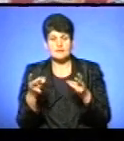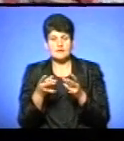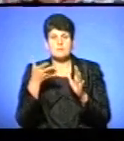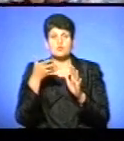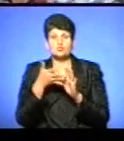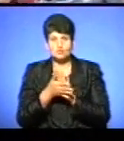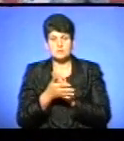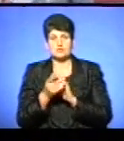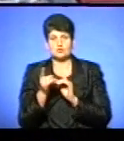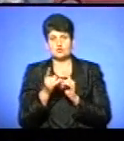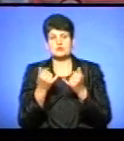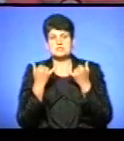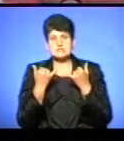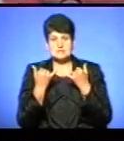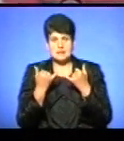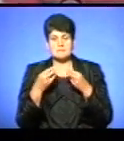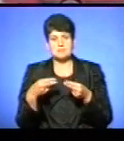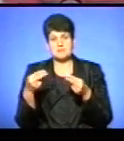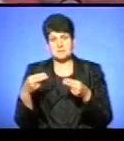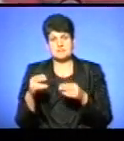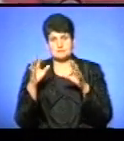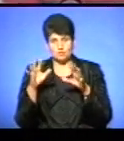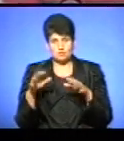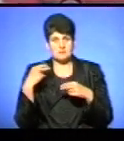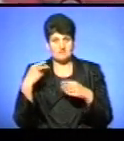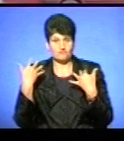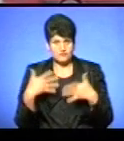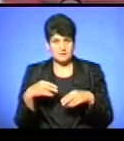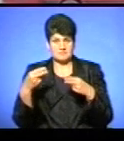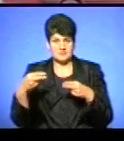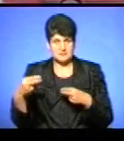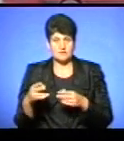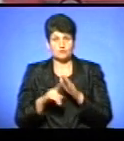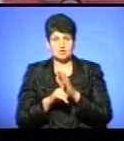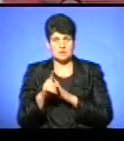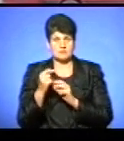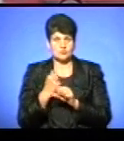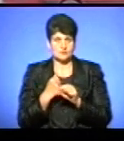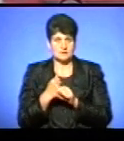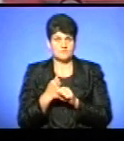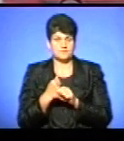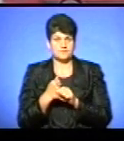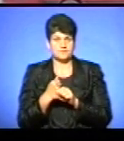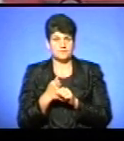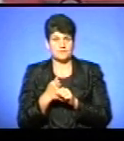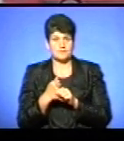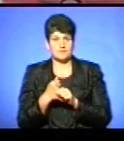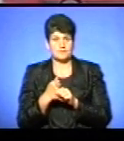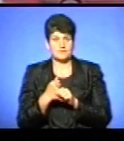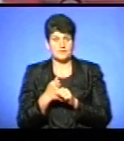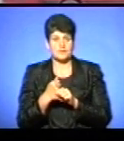що зараз, коли при цьому підписаному законі, який президент підписав, який війде в силу, я не пам'ятаю, 180 днів,